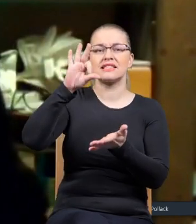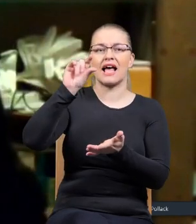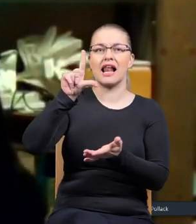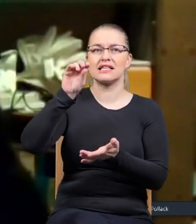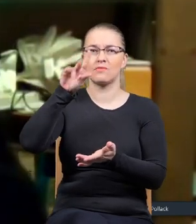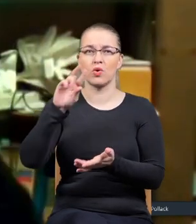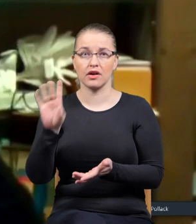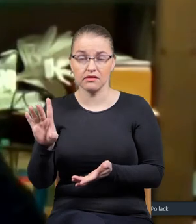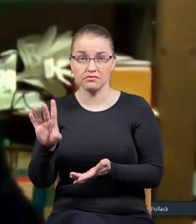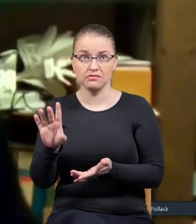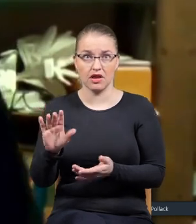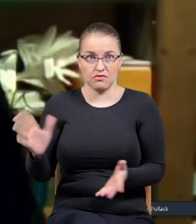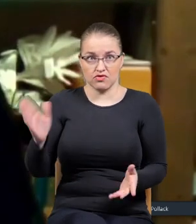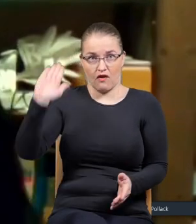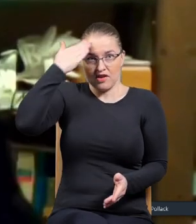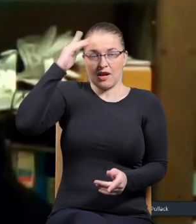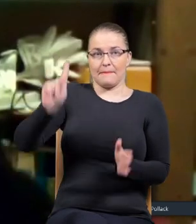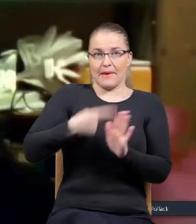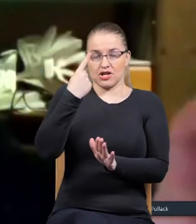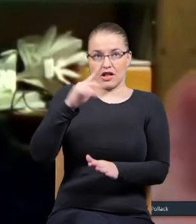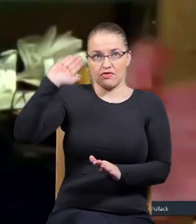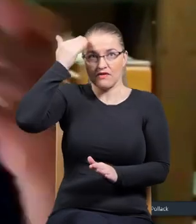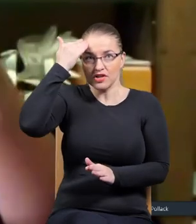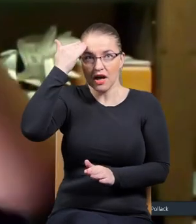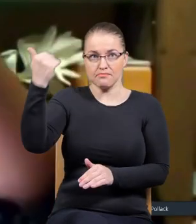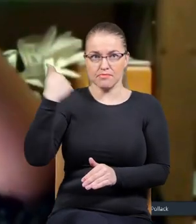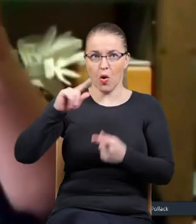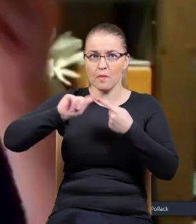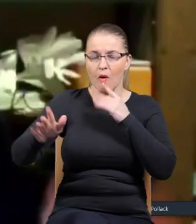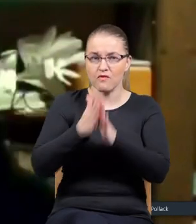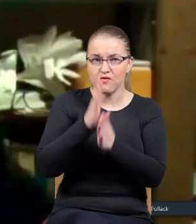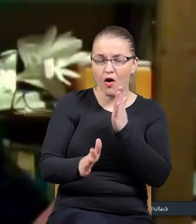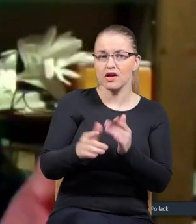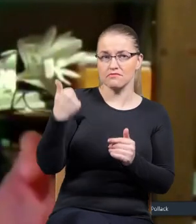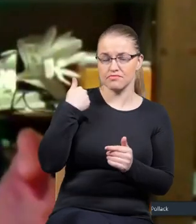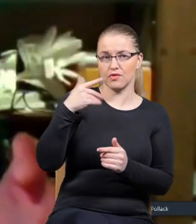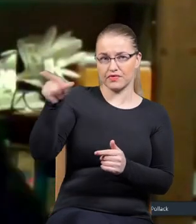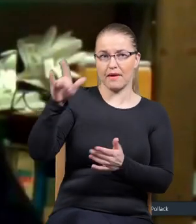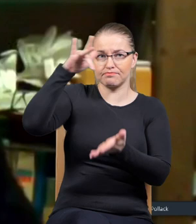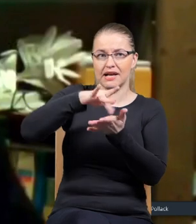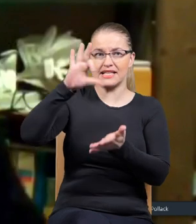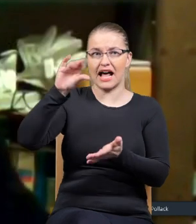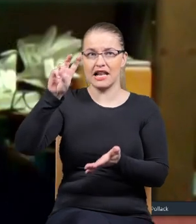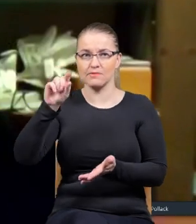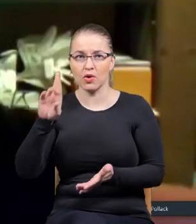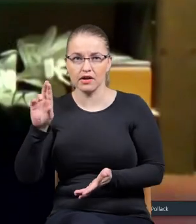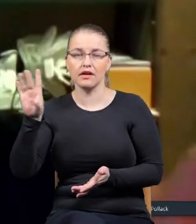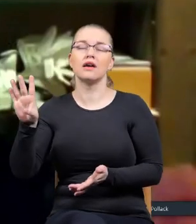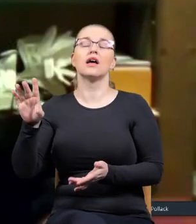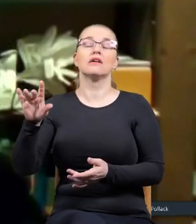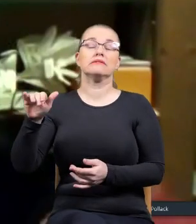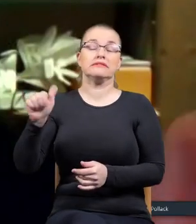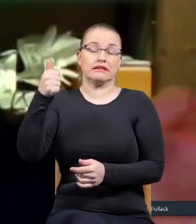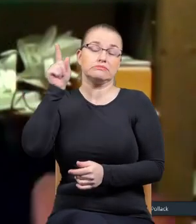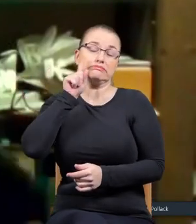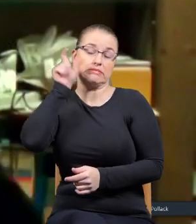tym czasie w Salzburgu, krótko po wojnie, ale jakiś facet zadzwonali do mnie i powiedział, że on go widział. Ten